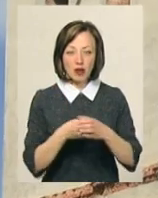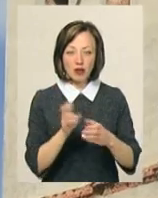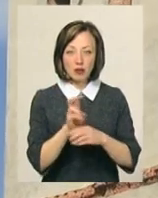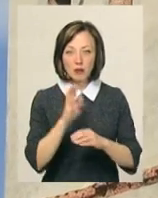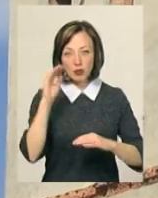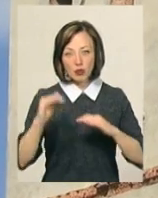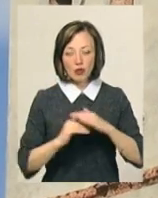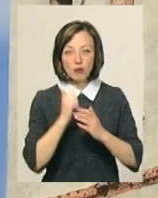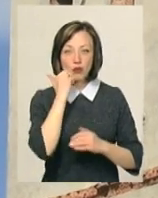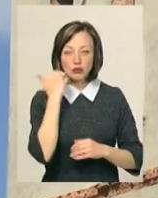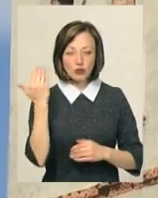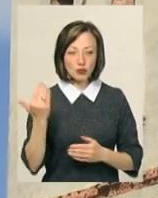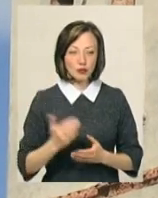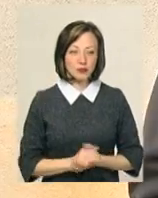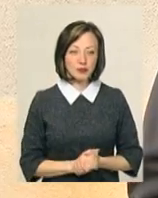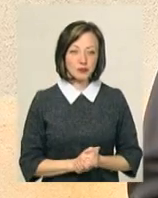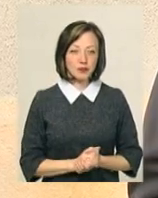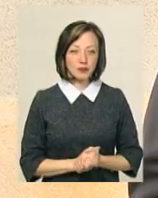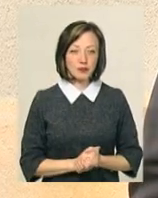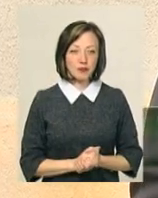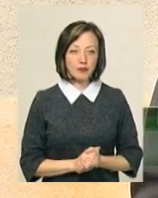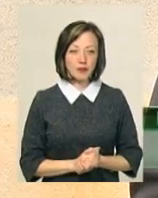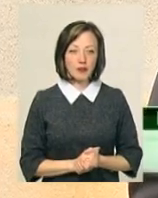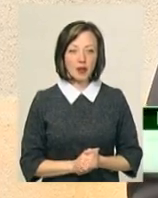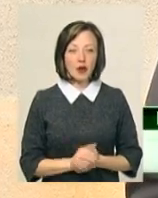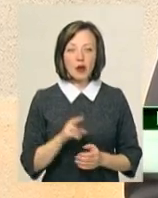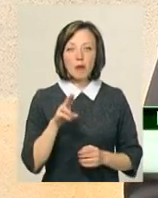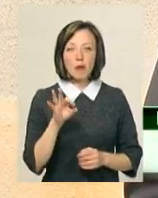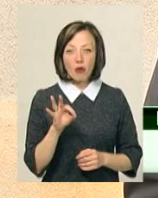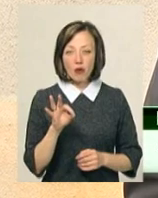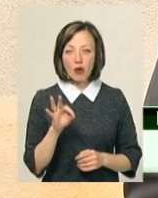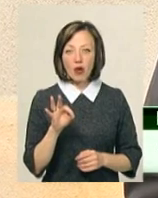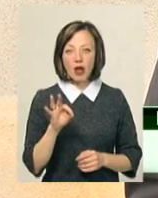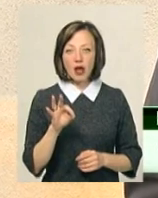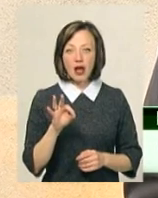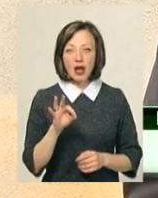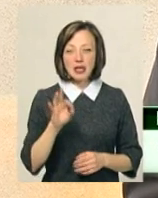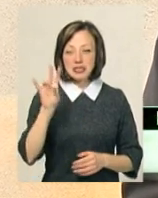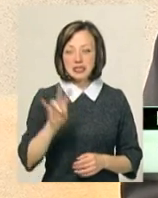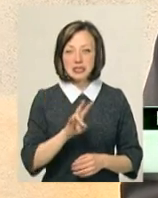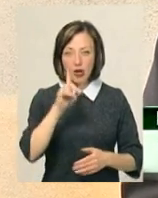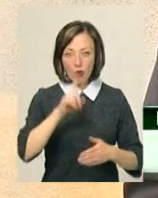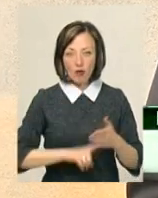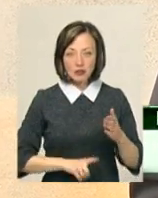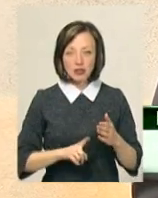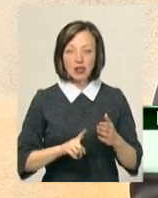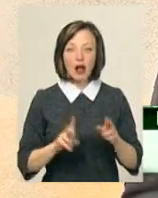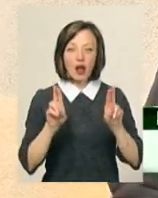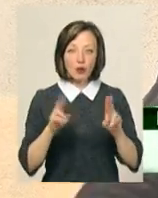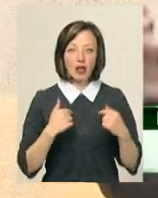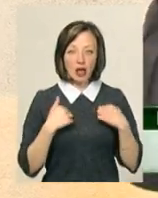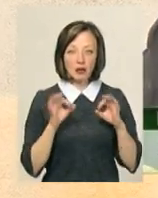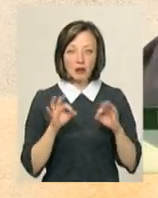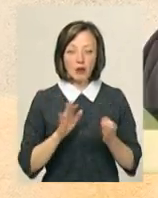який підпорядковується Московському патріархату. По церковних канонах, то я на правильній позиції,